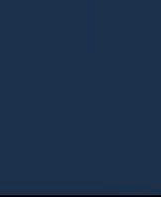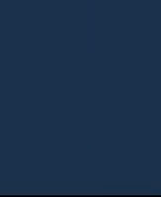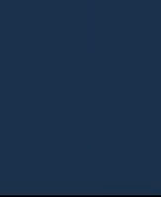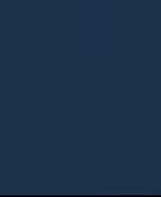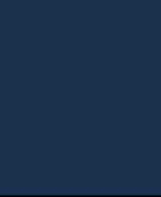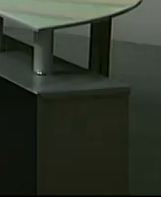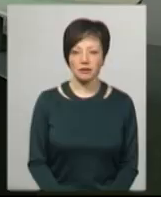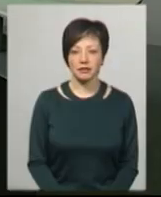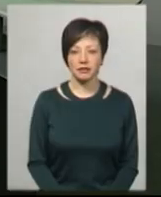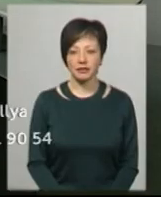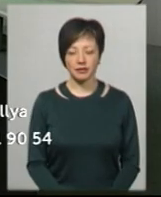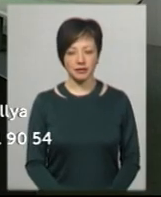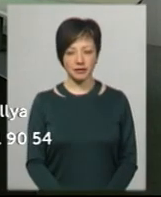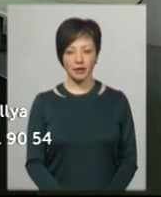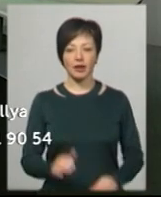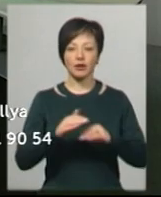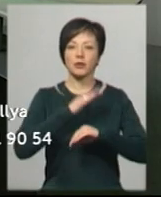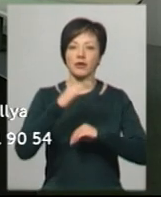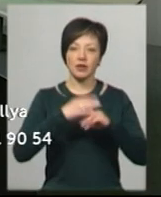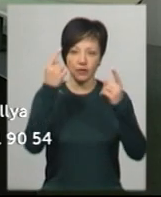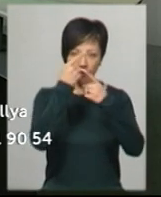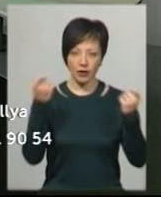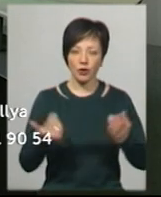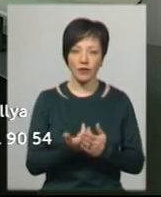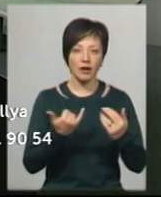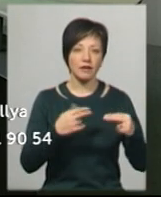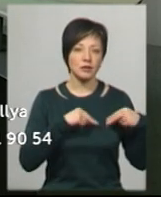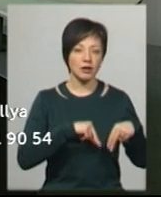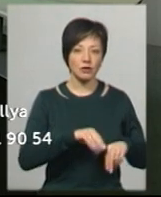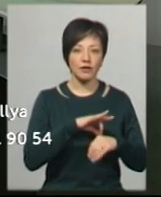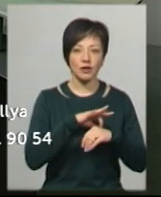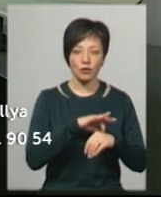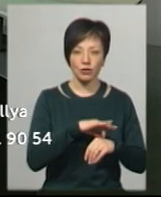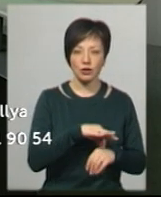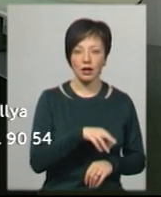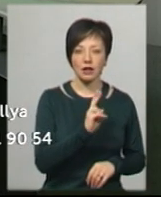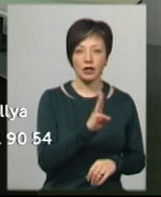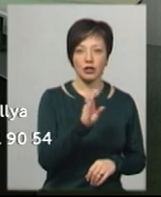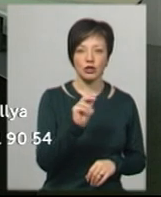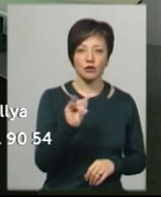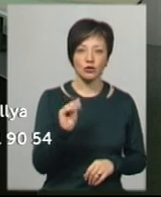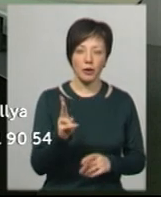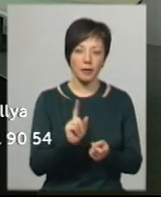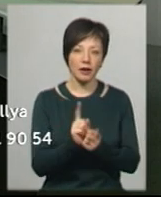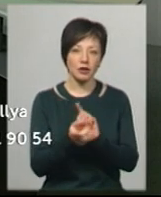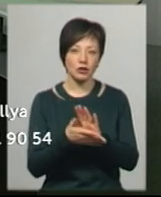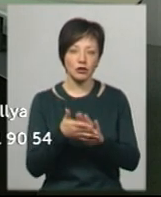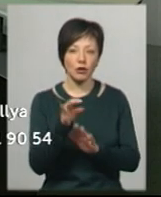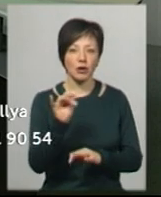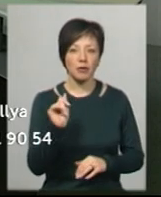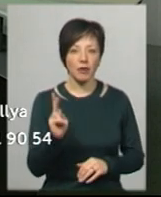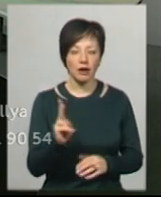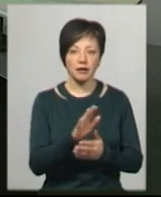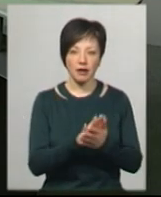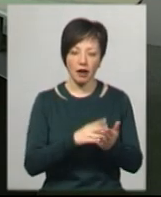Музика Доброго вечора, в ефірі новини. Для вас у студії працюють. Ведуча Катерина Шевчук на жесту мову перекладає Ольга